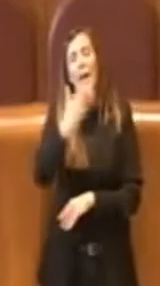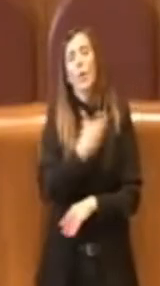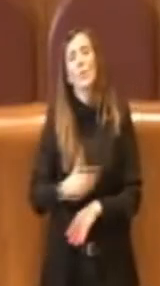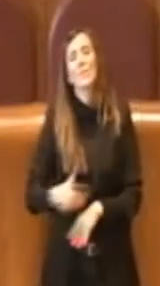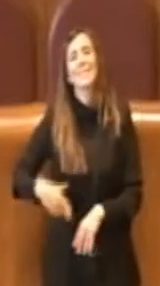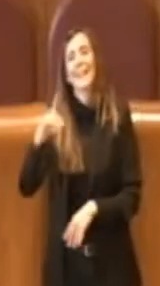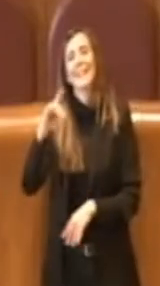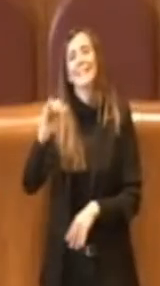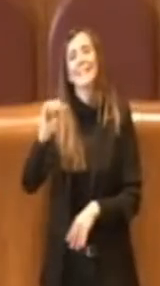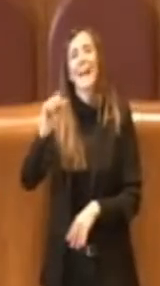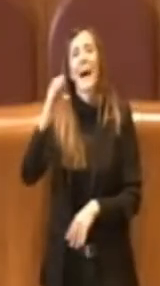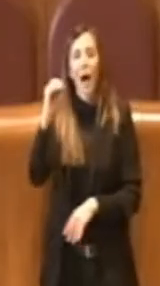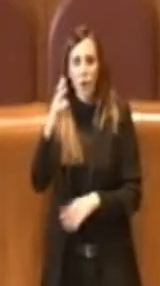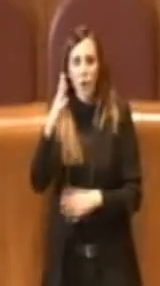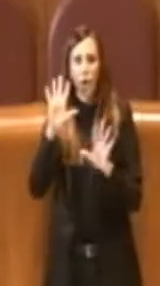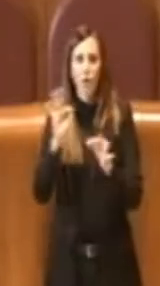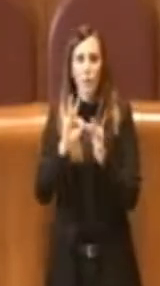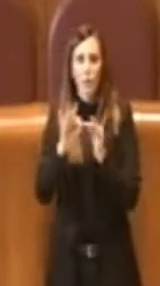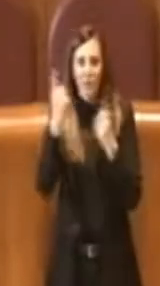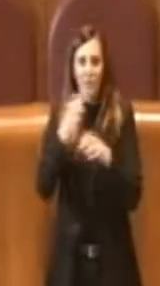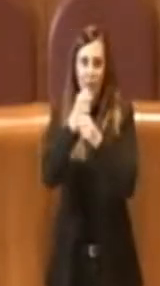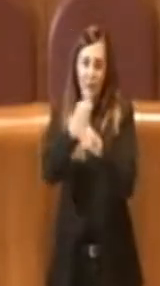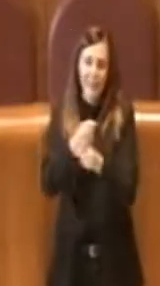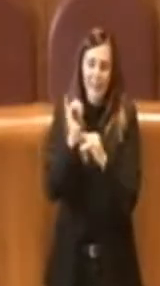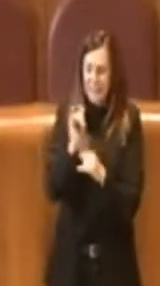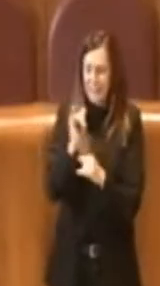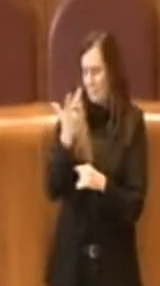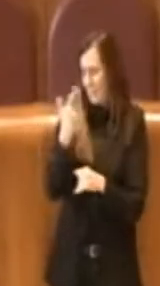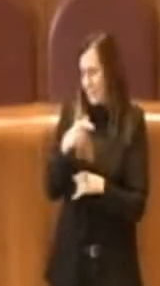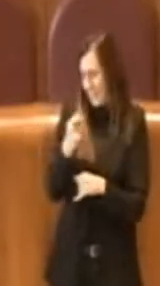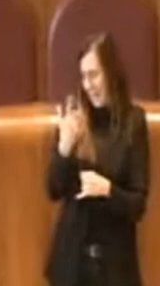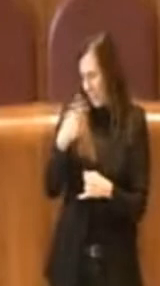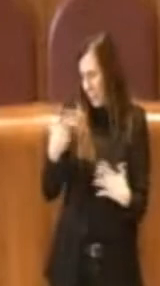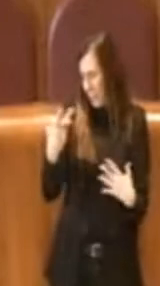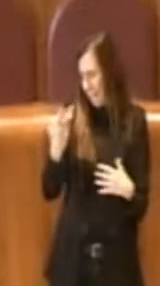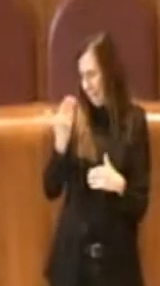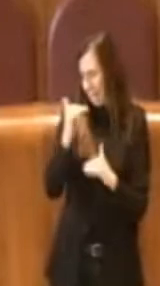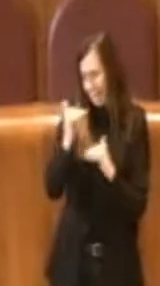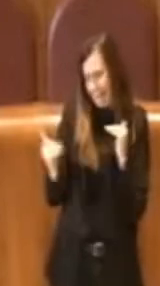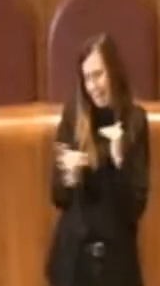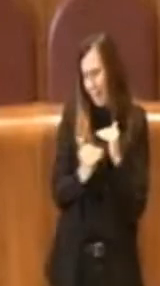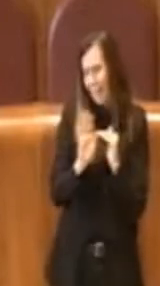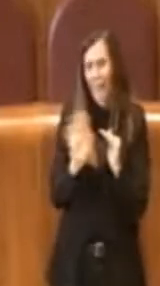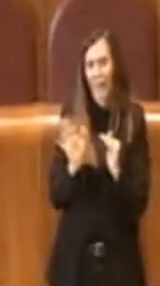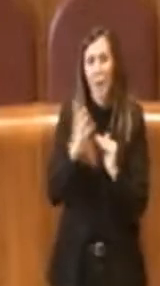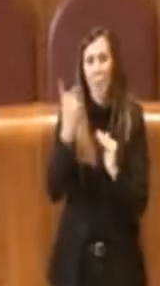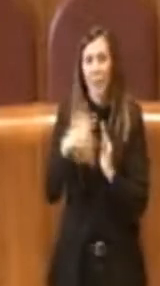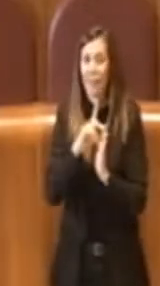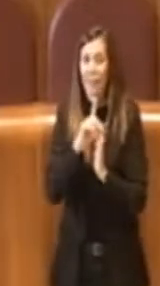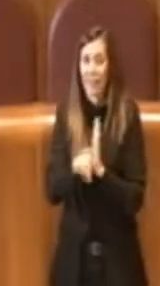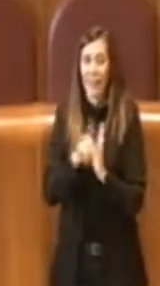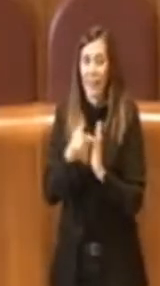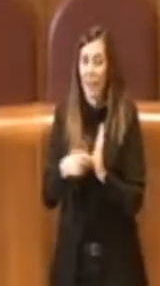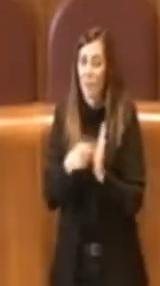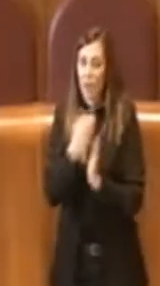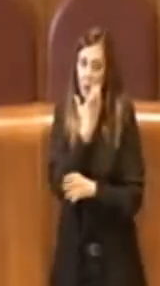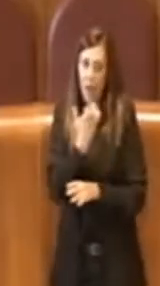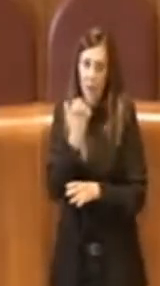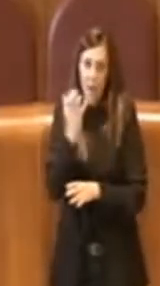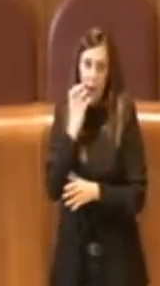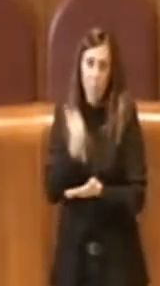Sì, Presidente, anche molto meno. Beh, effettivamente questa delibera è una delibera importantissima,